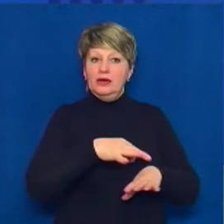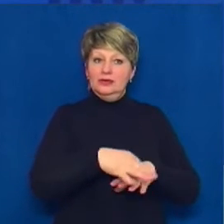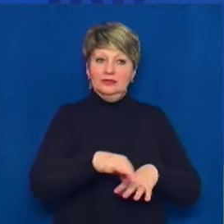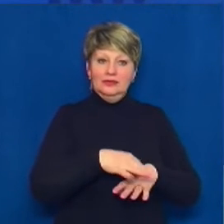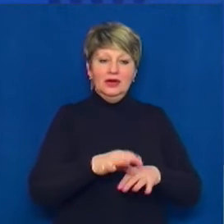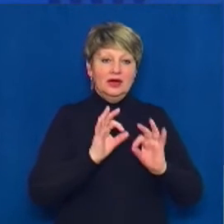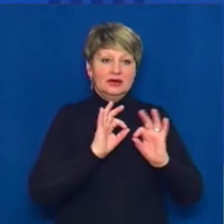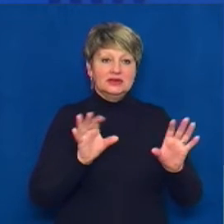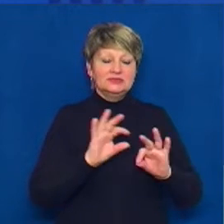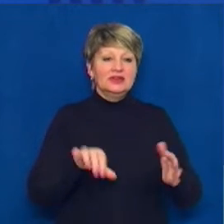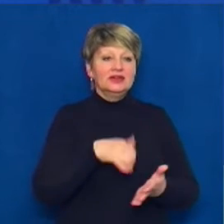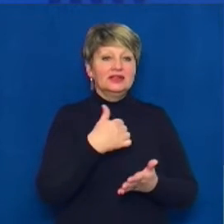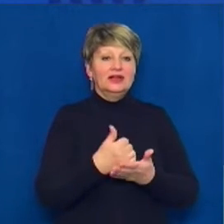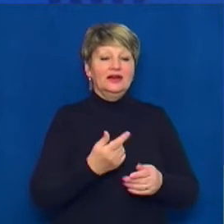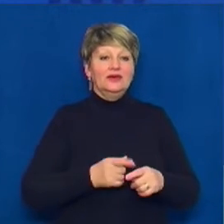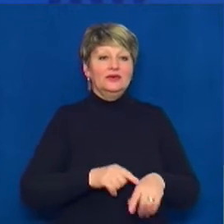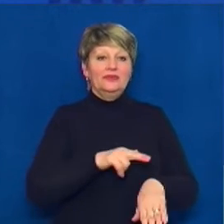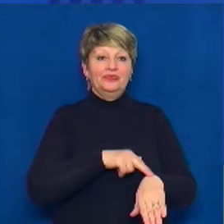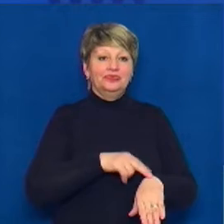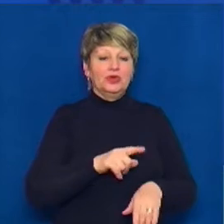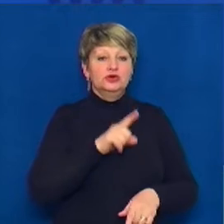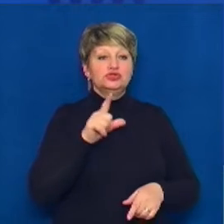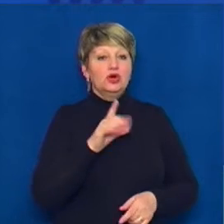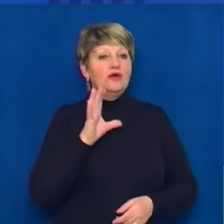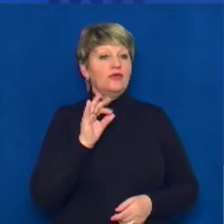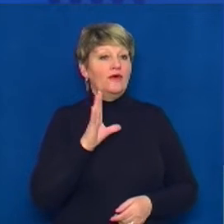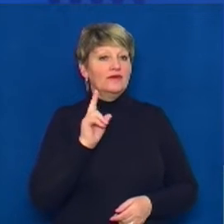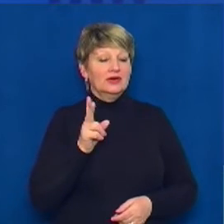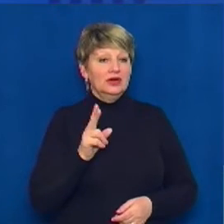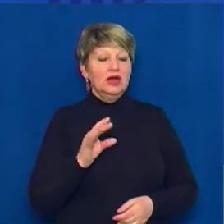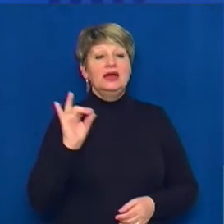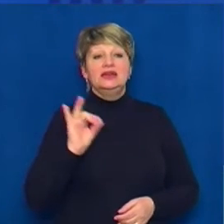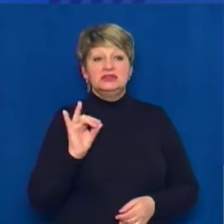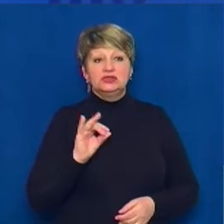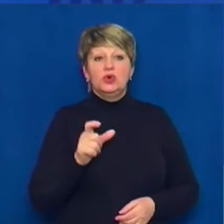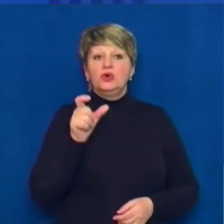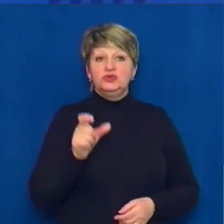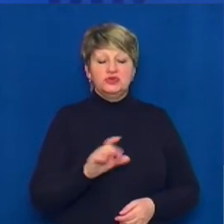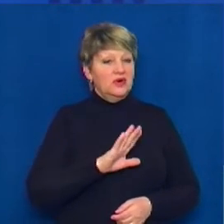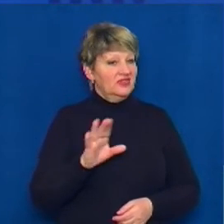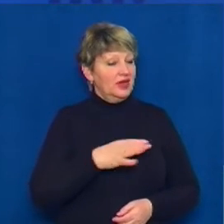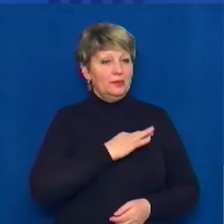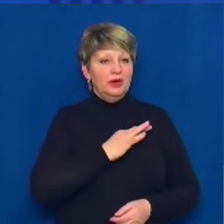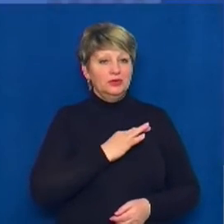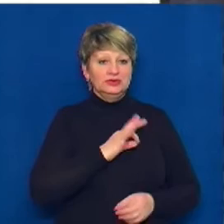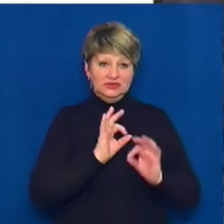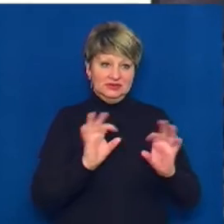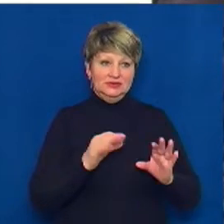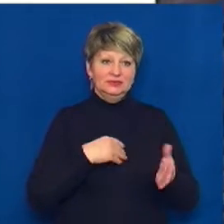речниця управління патрульної поліції області Зоя Вовк. Історію людської небайдужості переповість Ольга Котляр.